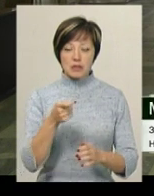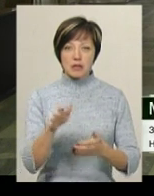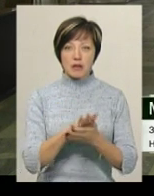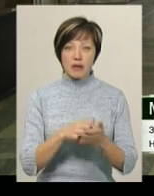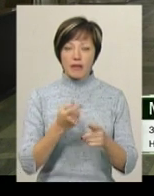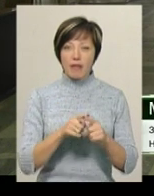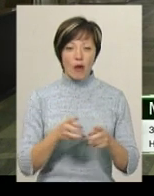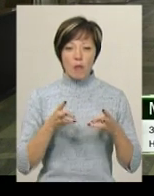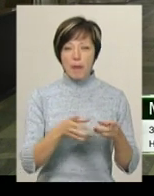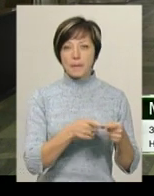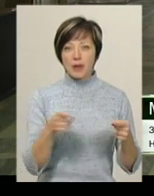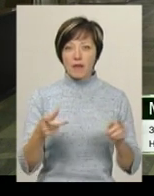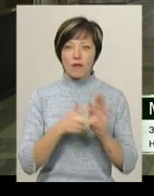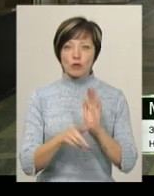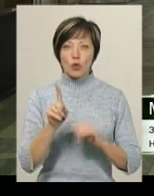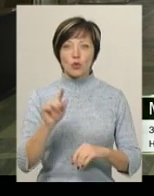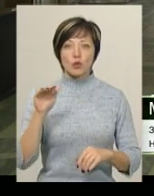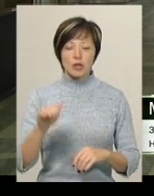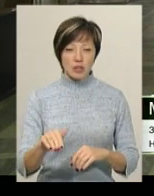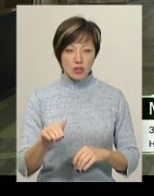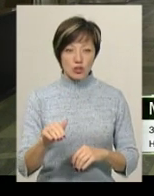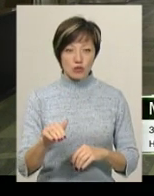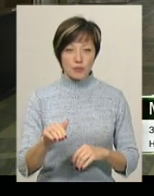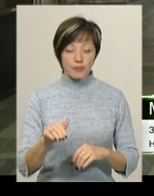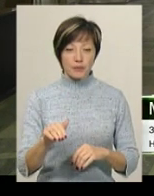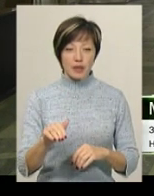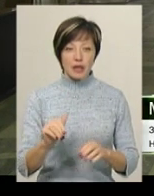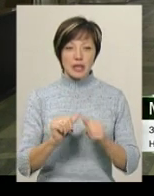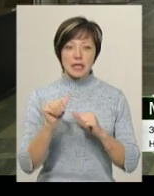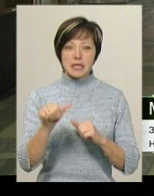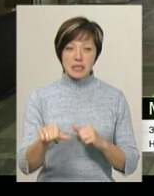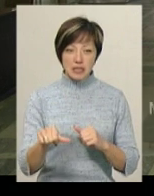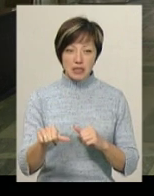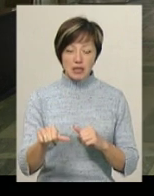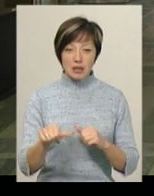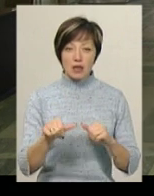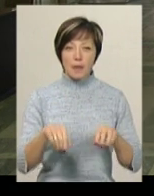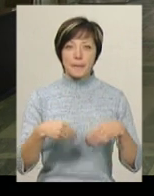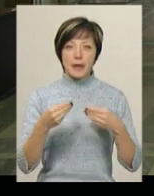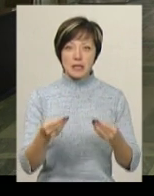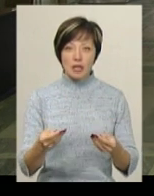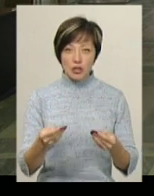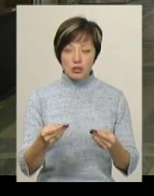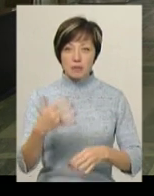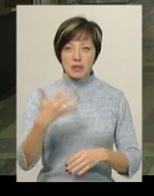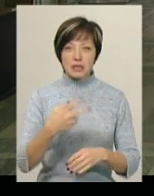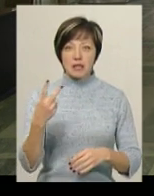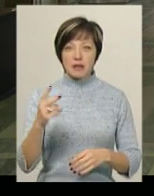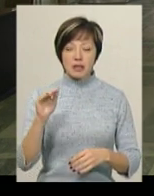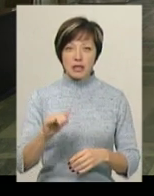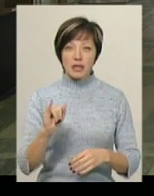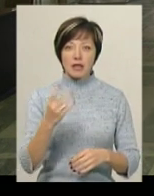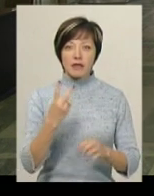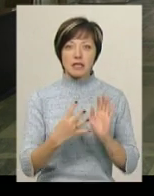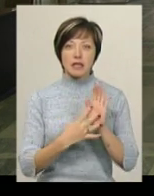це на неопалювальні, 81 тисячу. З них призначено 52, і